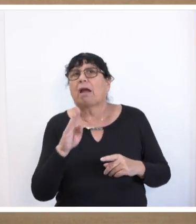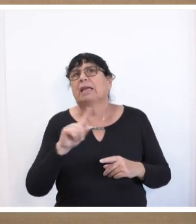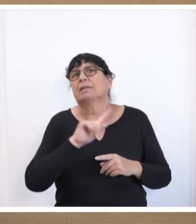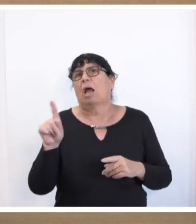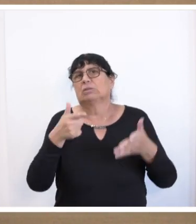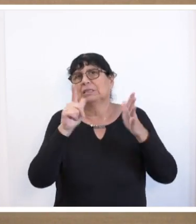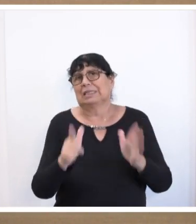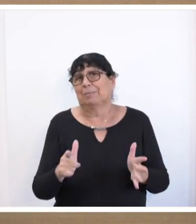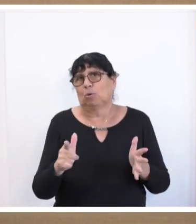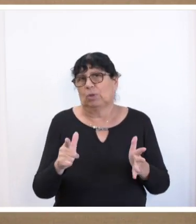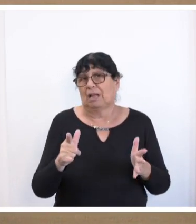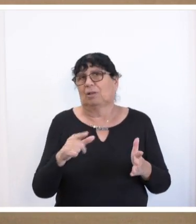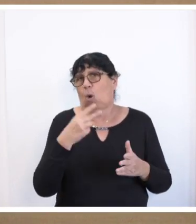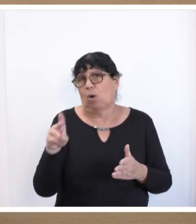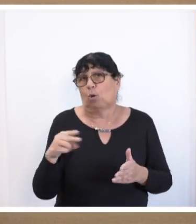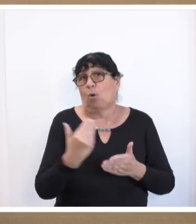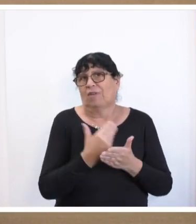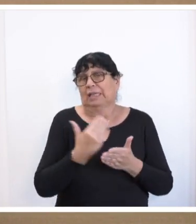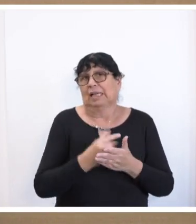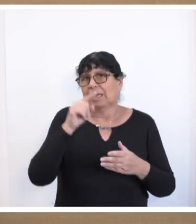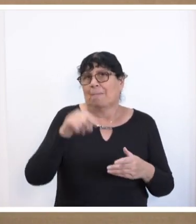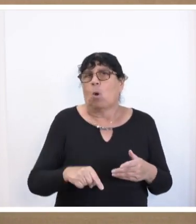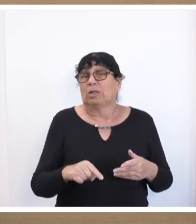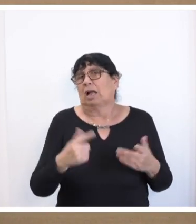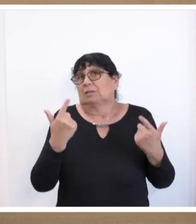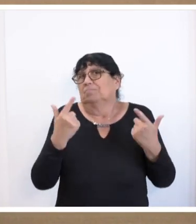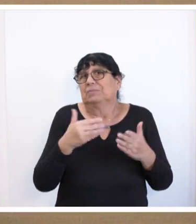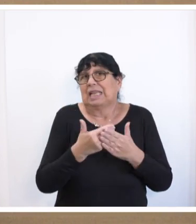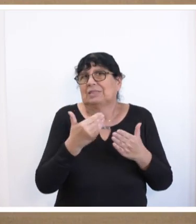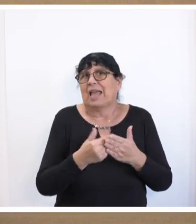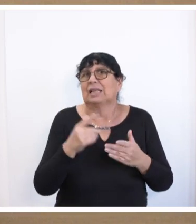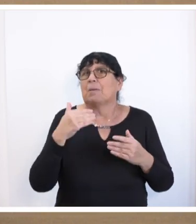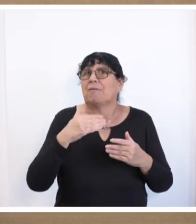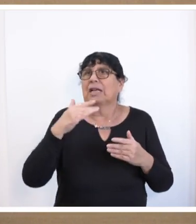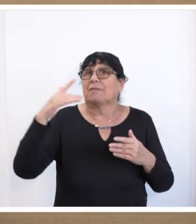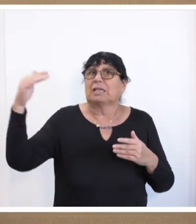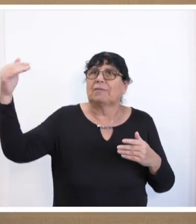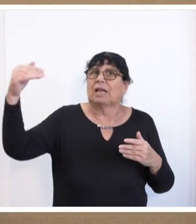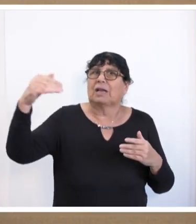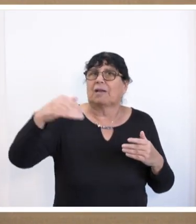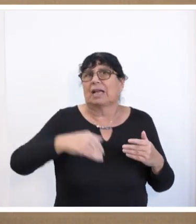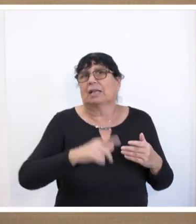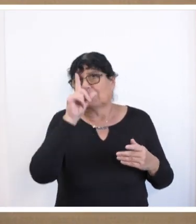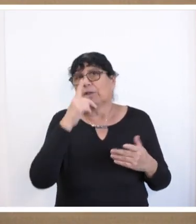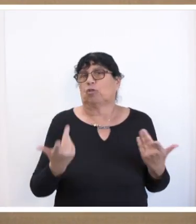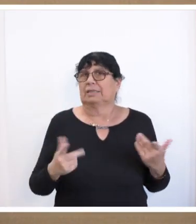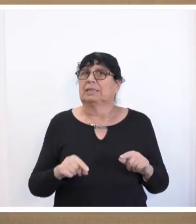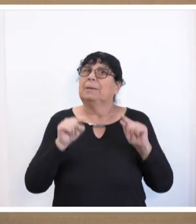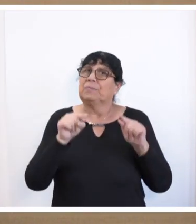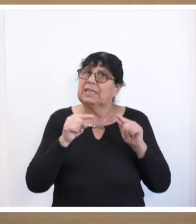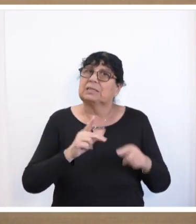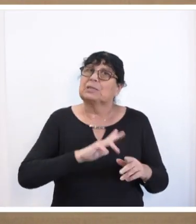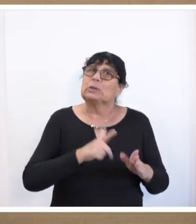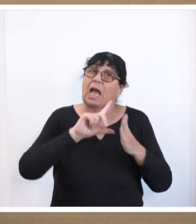Wenn man dem nicht Rechnung trägt, geht es immer weiter mit dem Pull-Faktor nach Deutschland. Diesen Pull-Faktor, diesen Magneten der Sozialleistungen